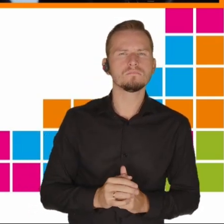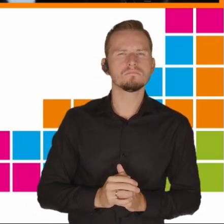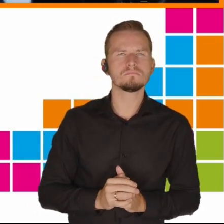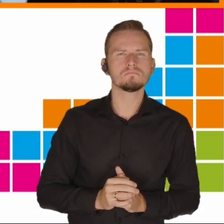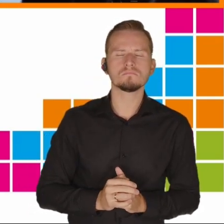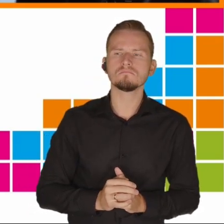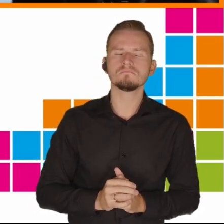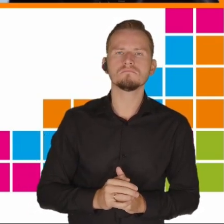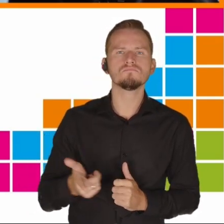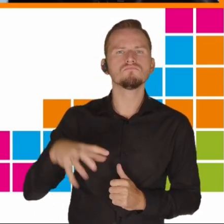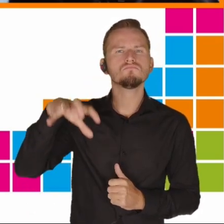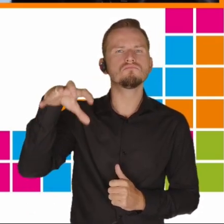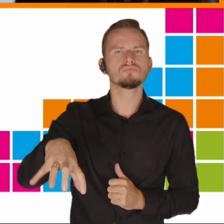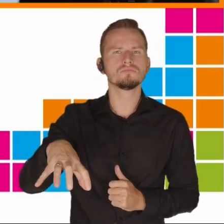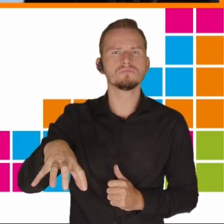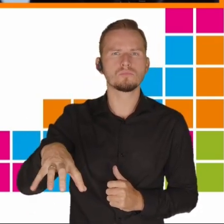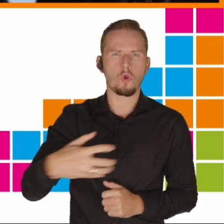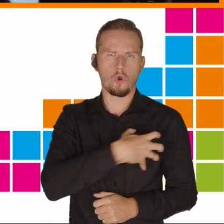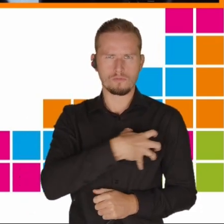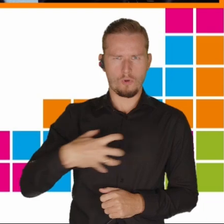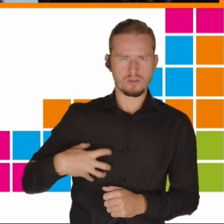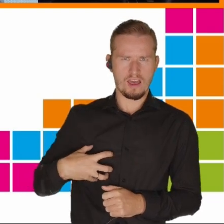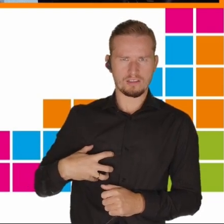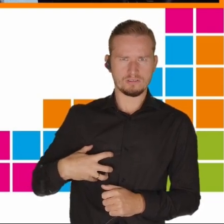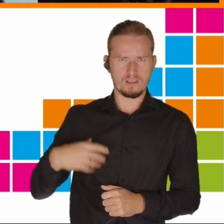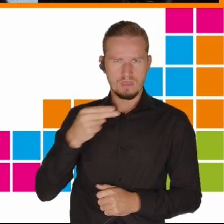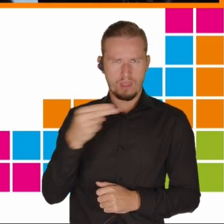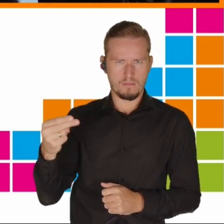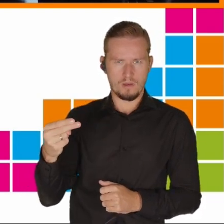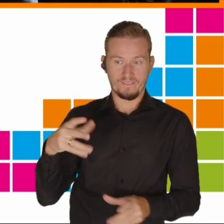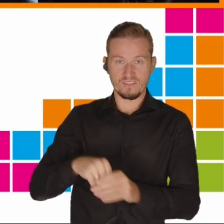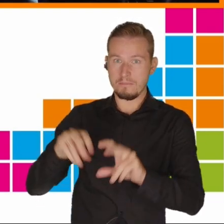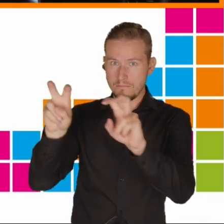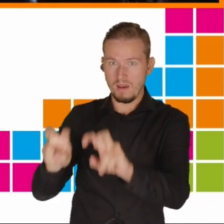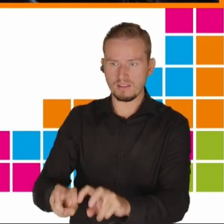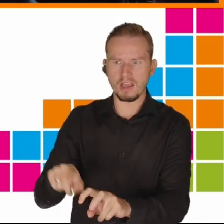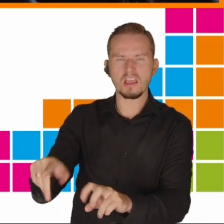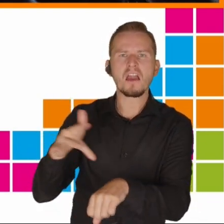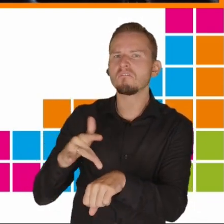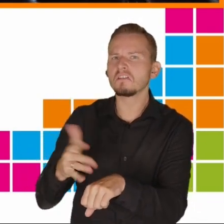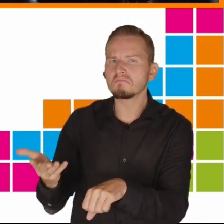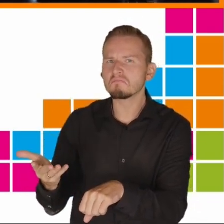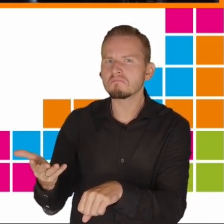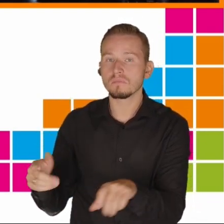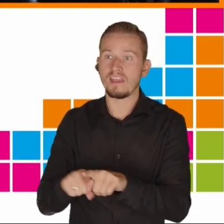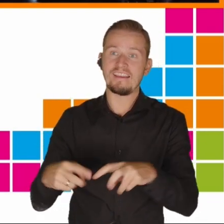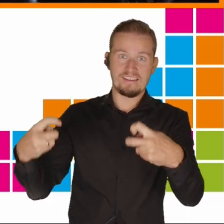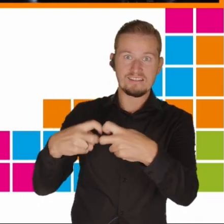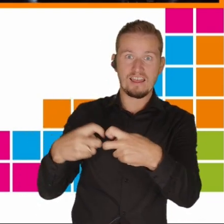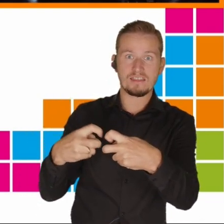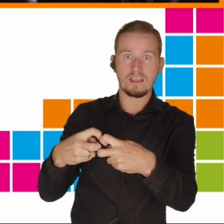obszarze takim jak mój, czyli gospodarczym, co nam mówią na temat internetu i używania go przez